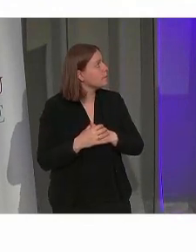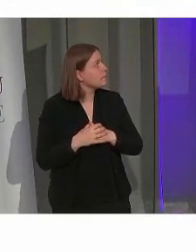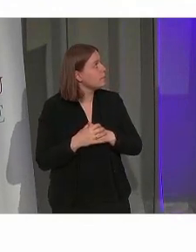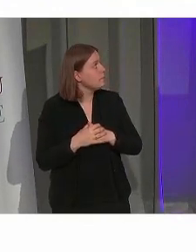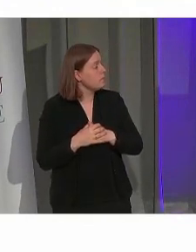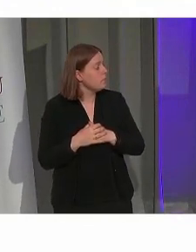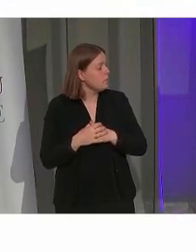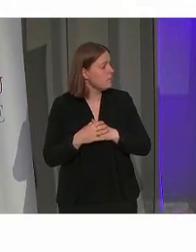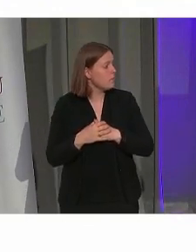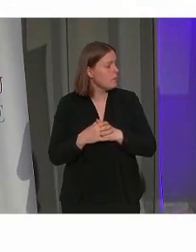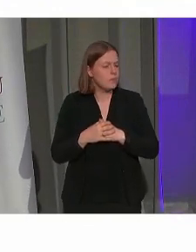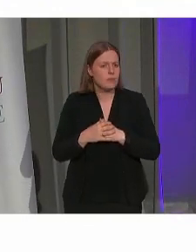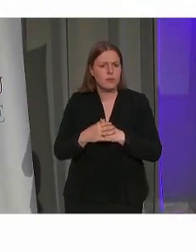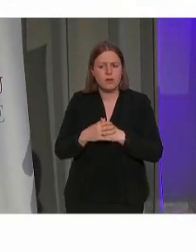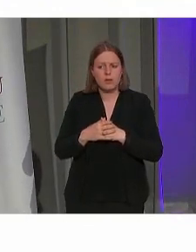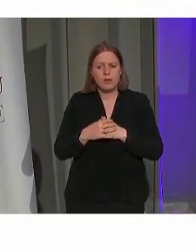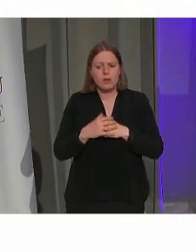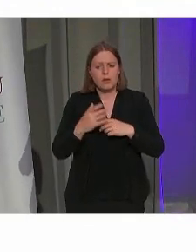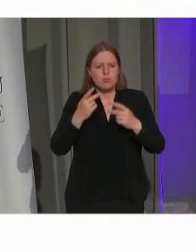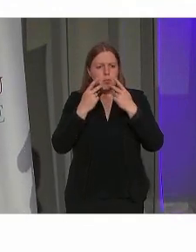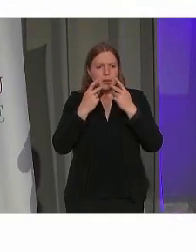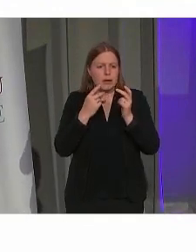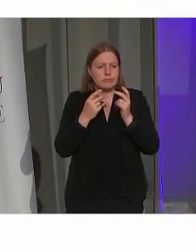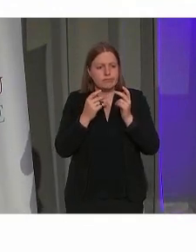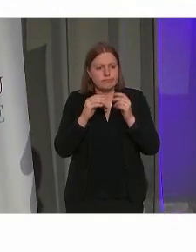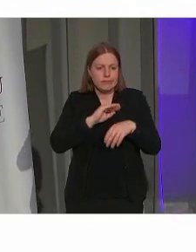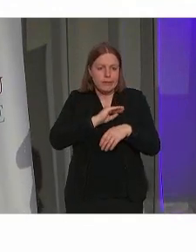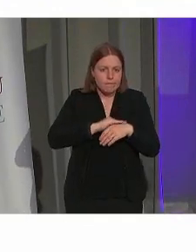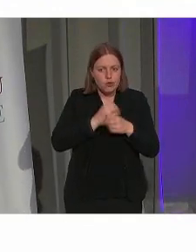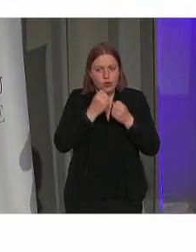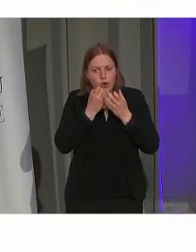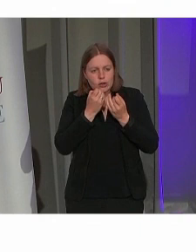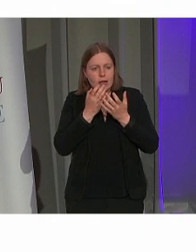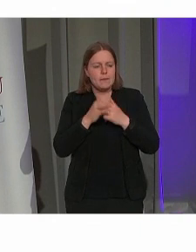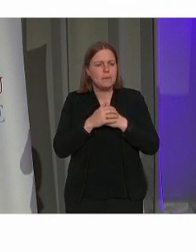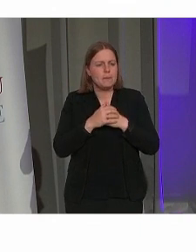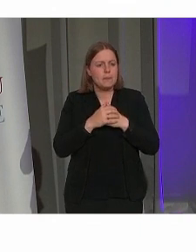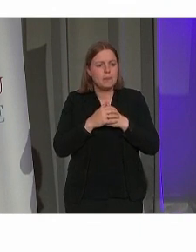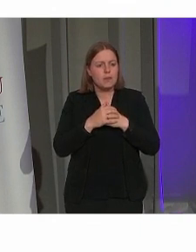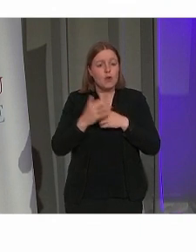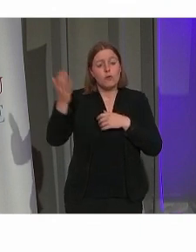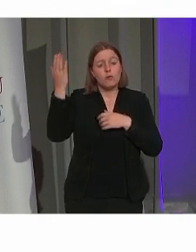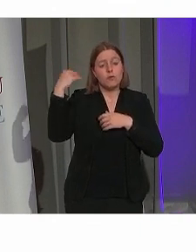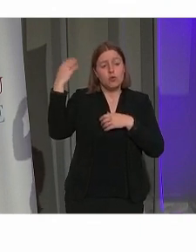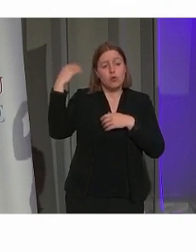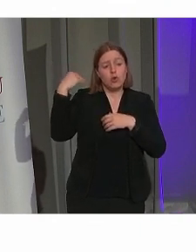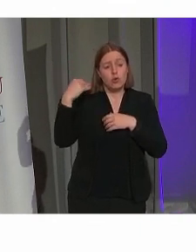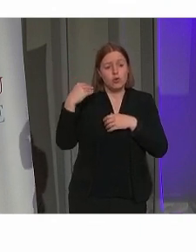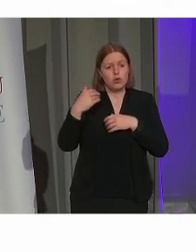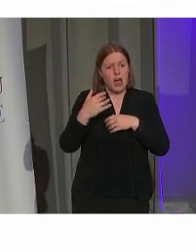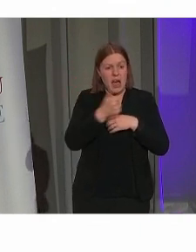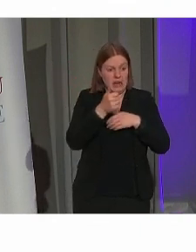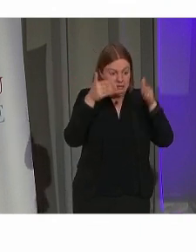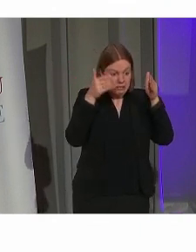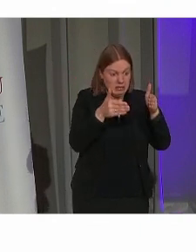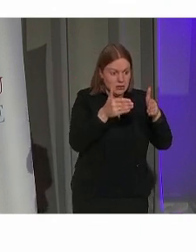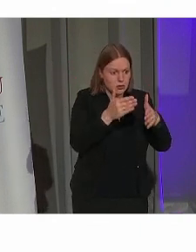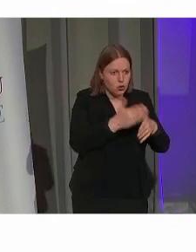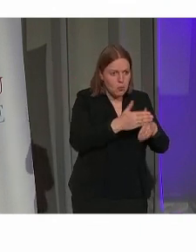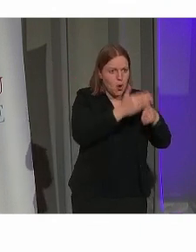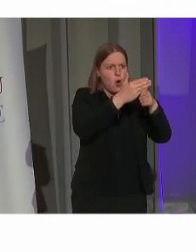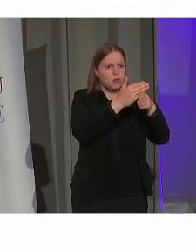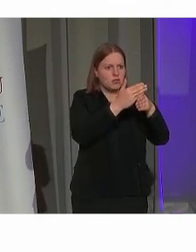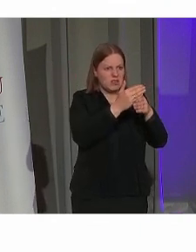En die heb ik nog eens geprobeerd zo eenvoudig mogelijk te brengen. De sector, oorspronkelijke wetenschappelijke benadering, focust op die